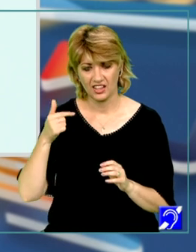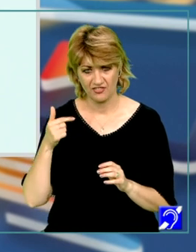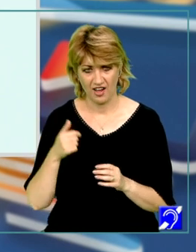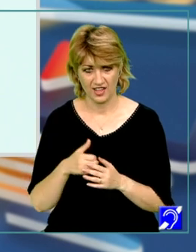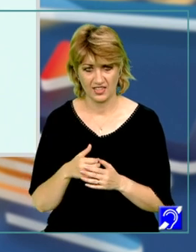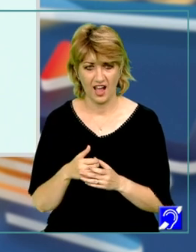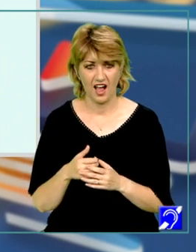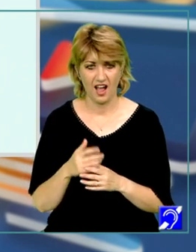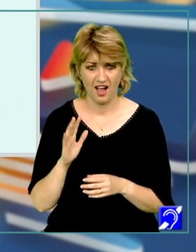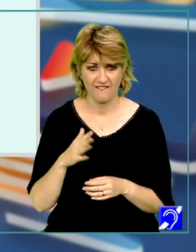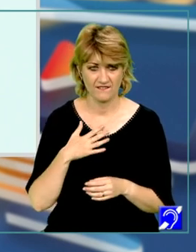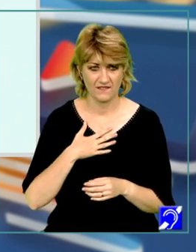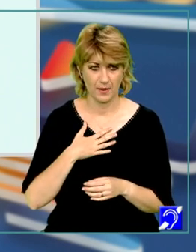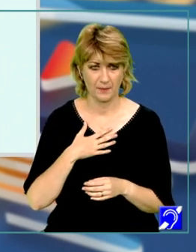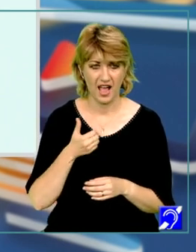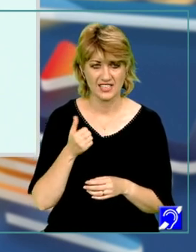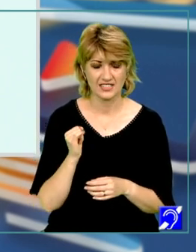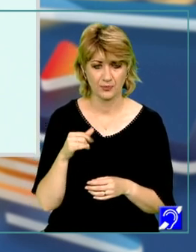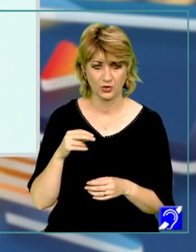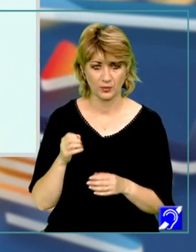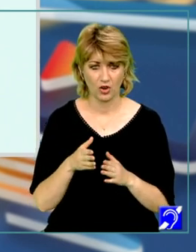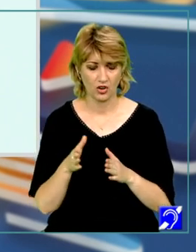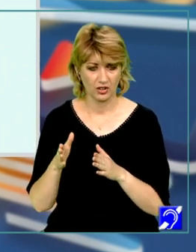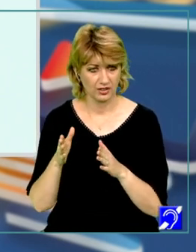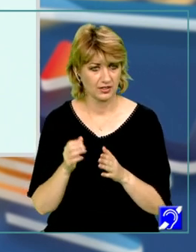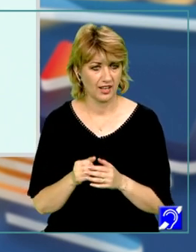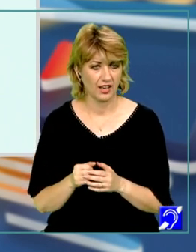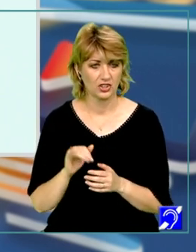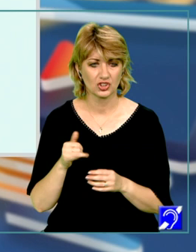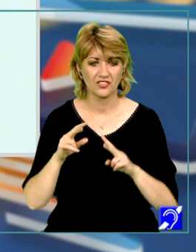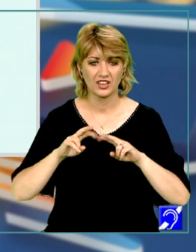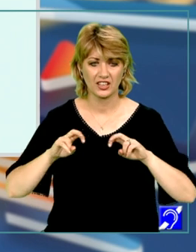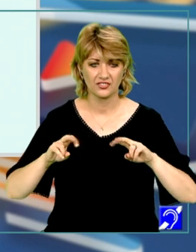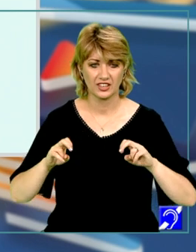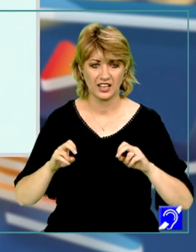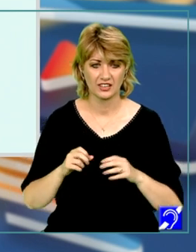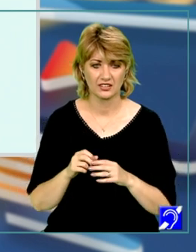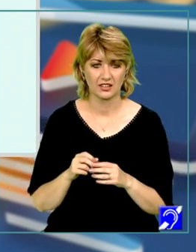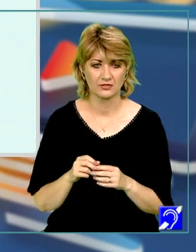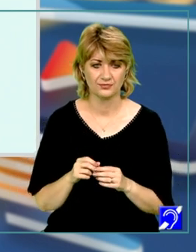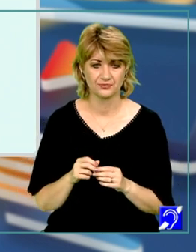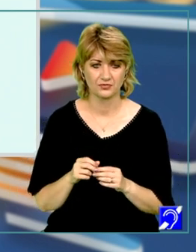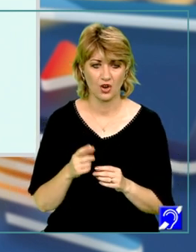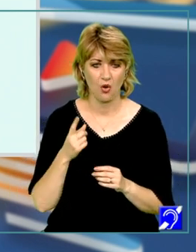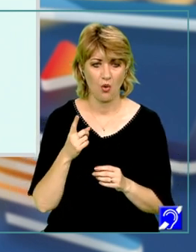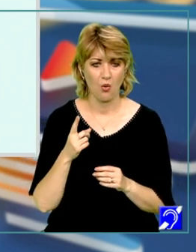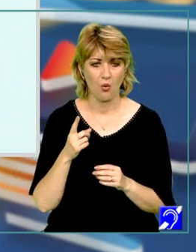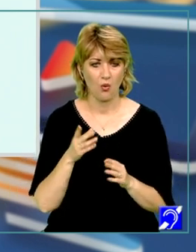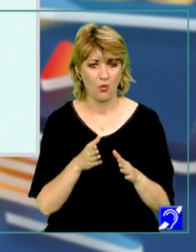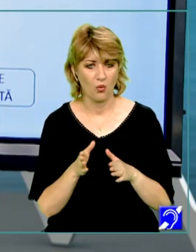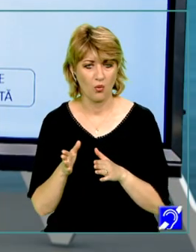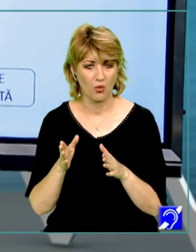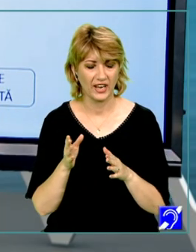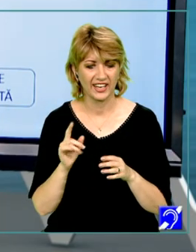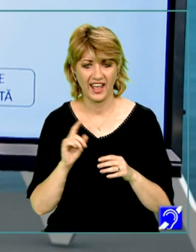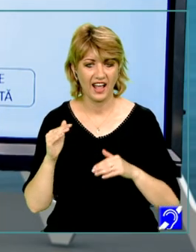avem ecuația asimptotei orizontale de determinat și de verificat o inegalitate, am numit-o condiționată deoarece